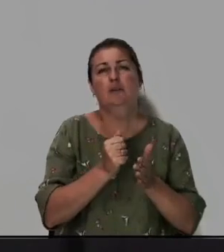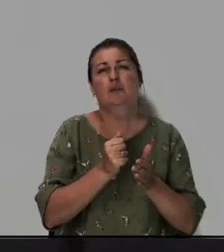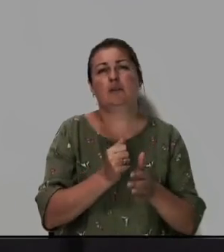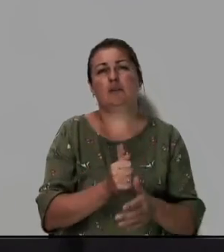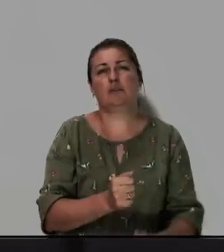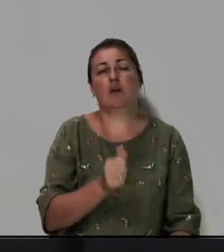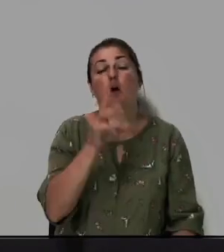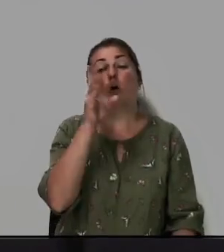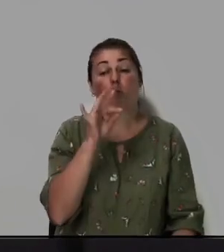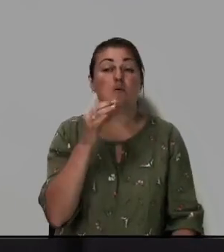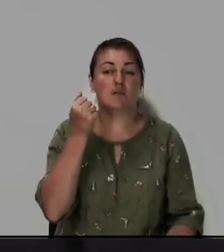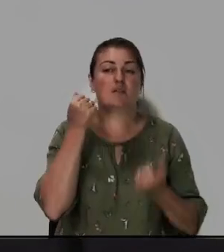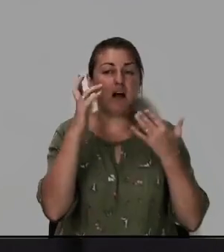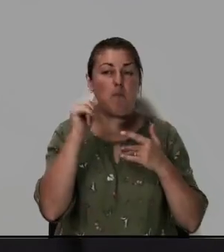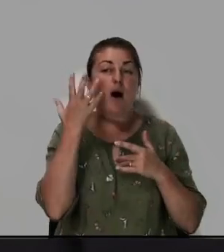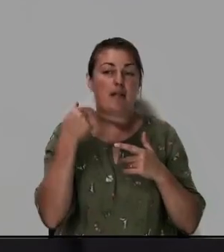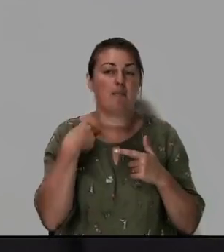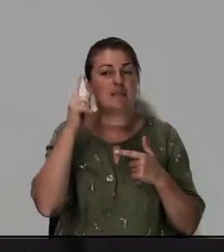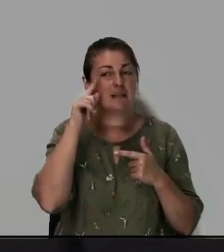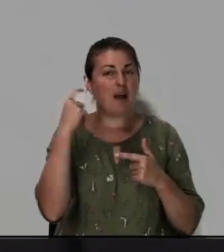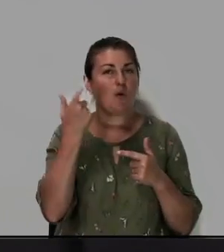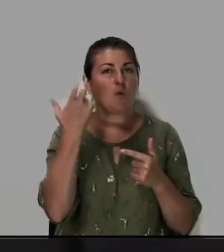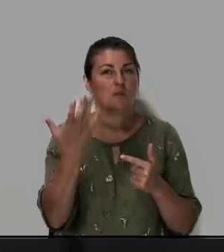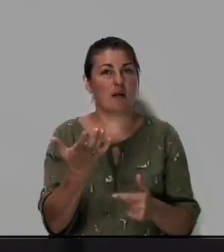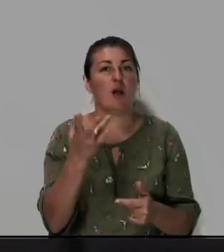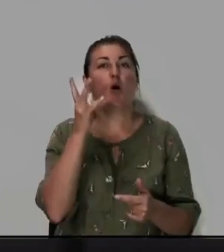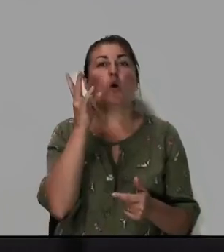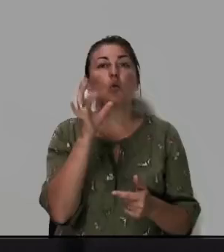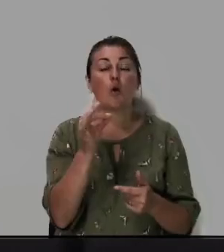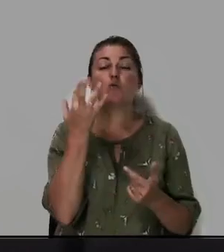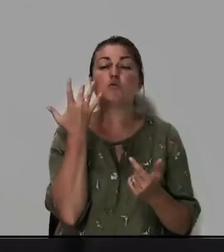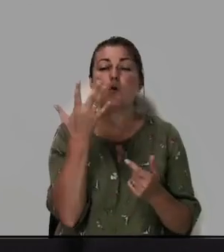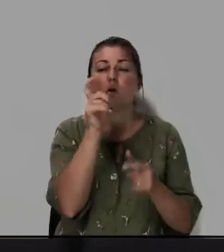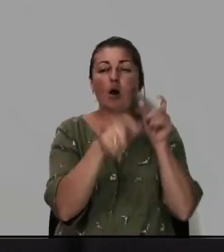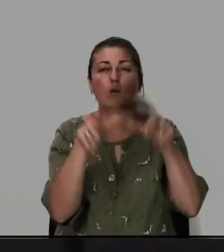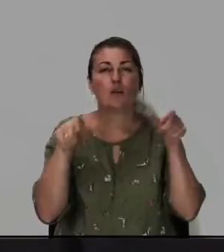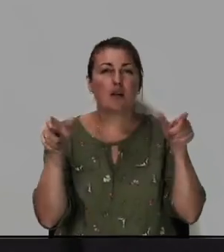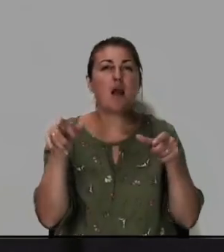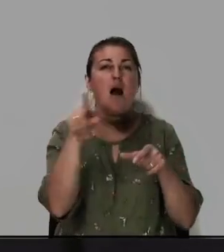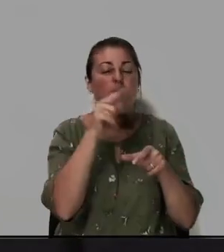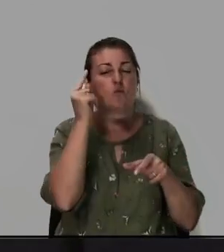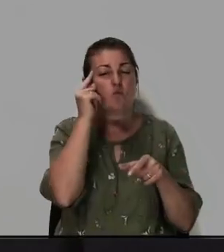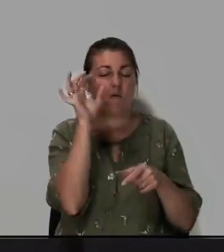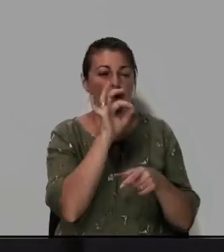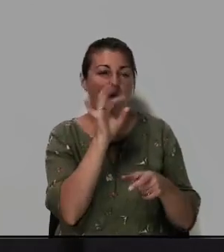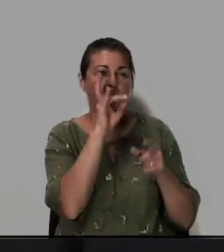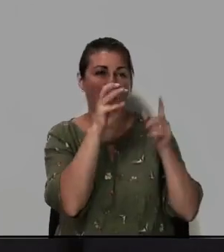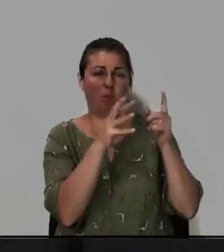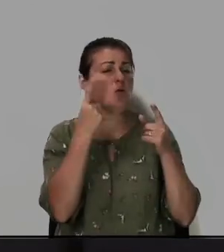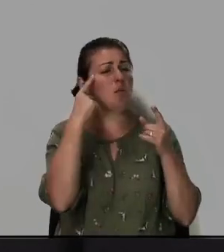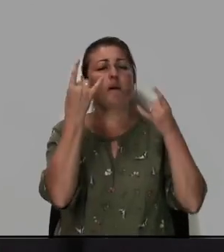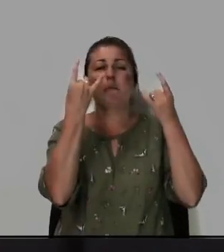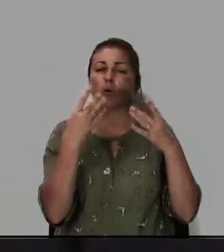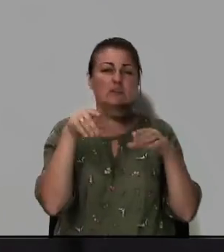но слава Богу когда мы знаем Господа но сколько людей они думают о нем просто так